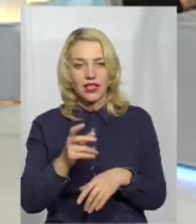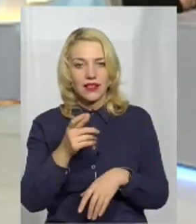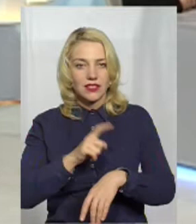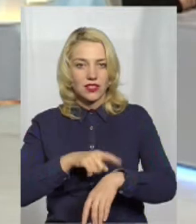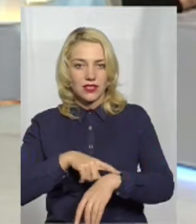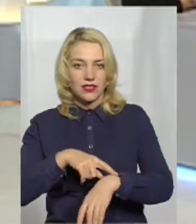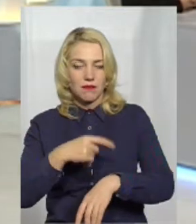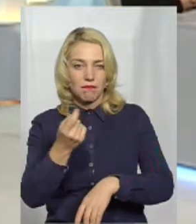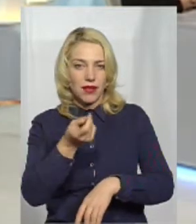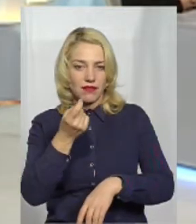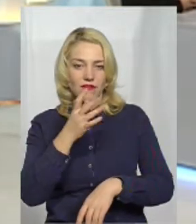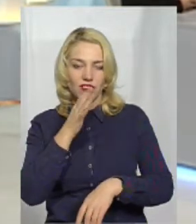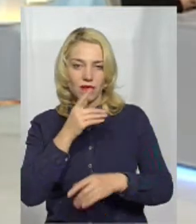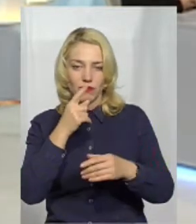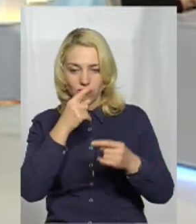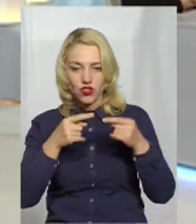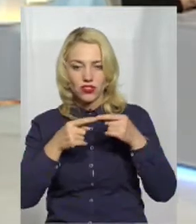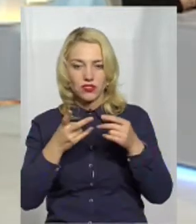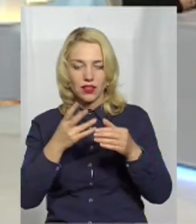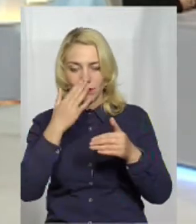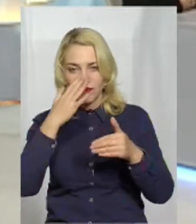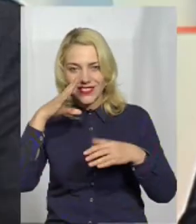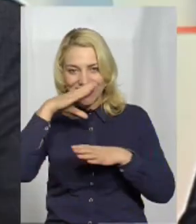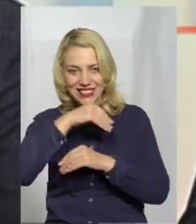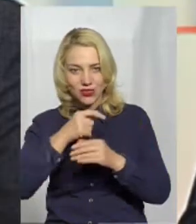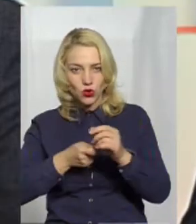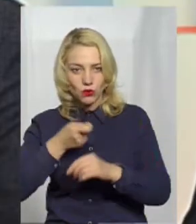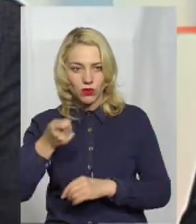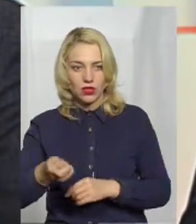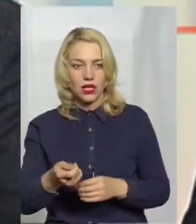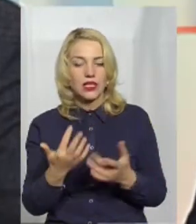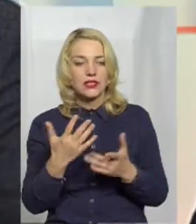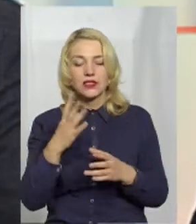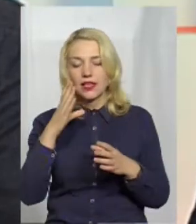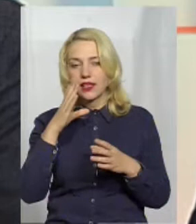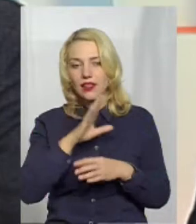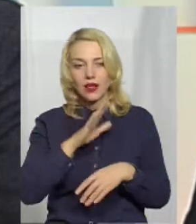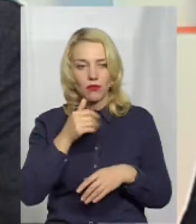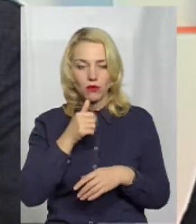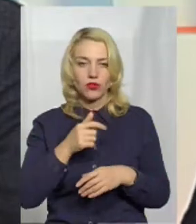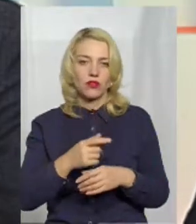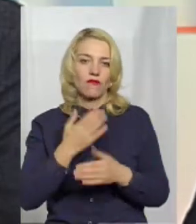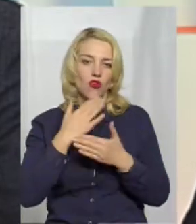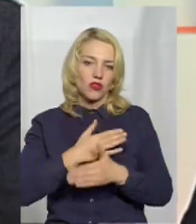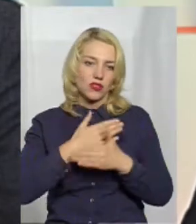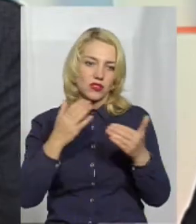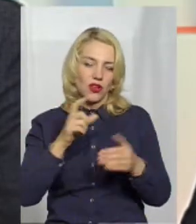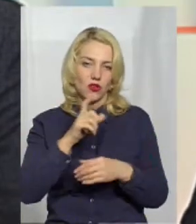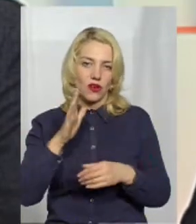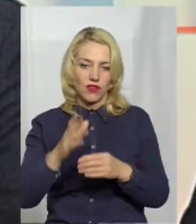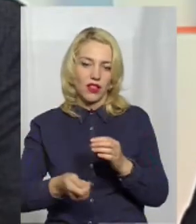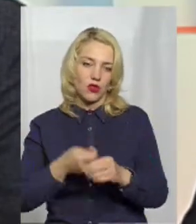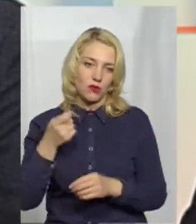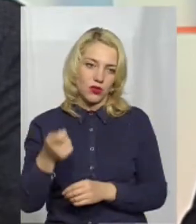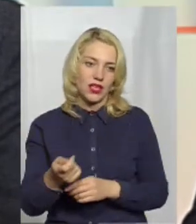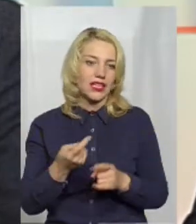тобто, час, до якого потрібно подати. І скільки разів не пробуєш, завжди ти все рівно подаєш в останню хвилину. Але це